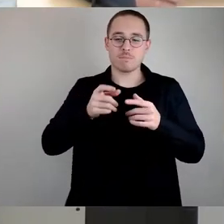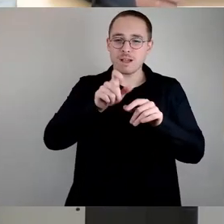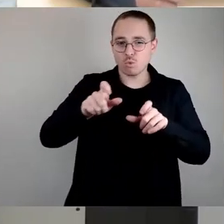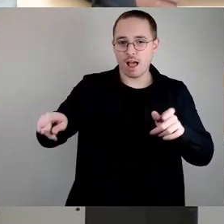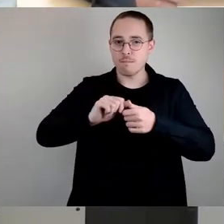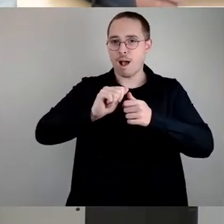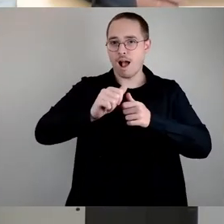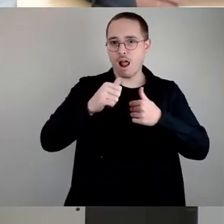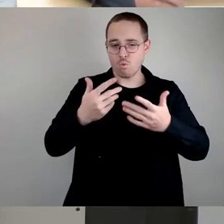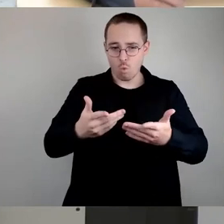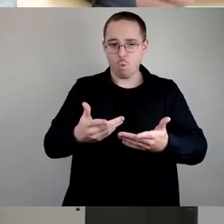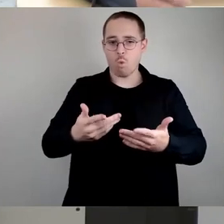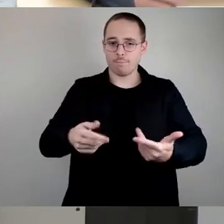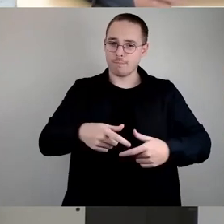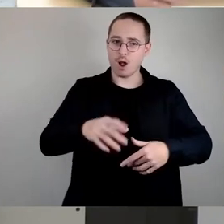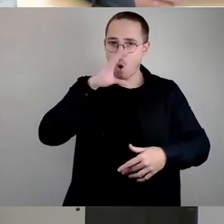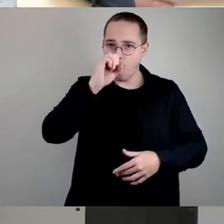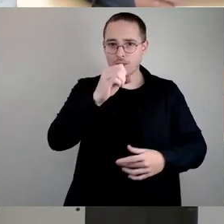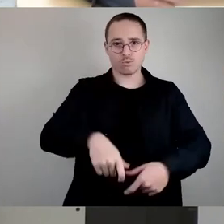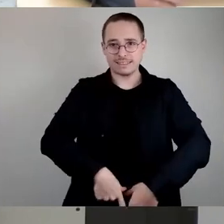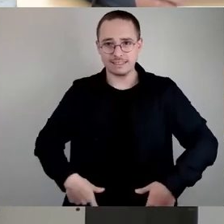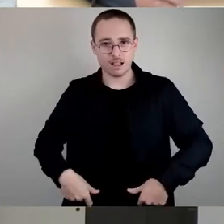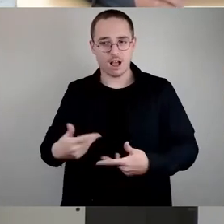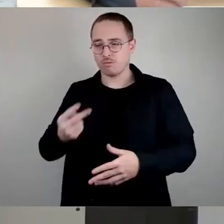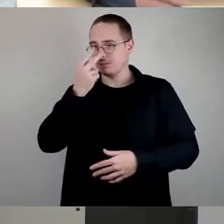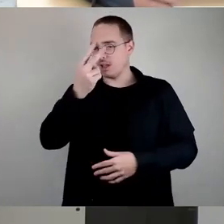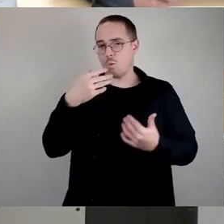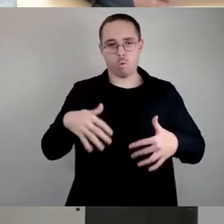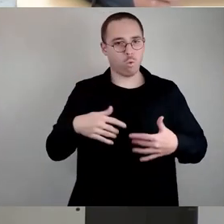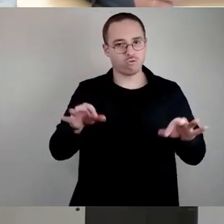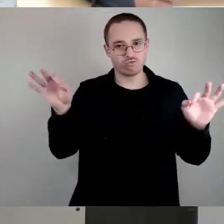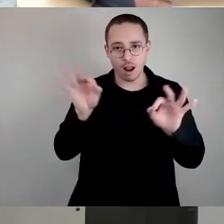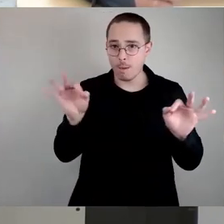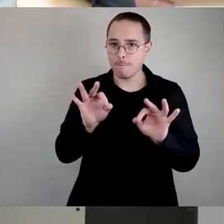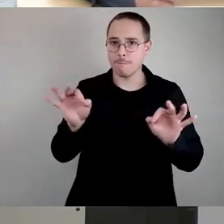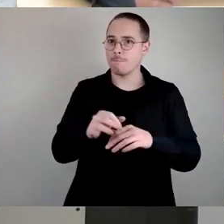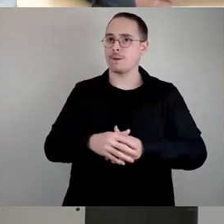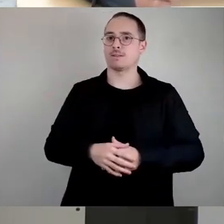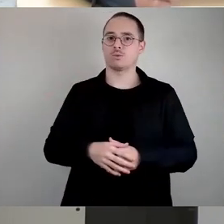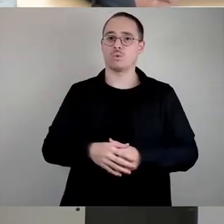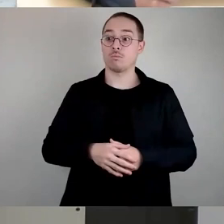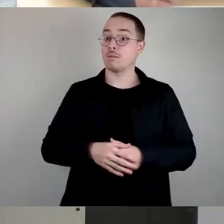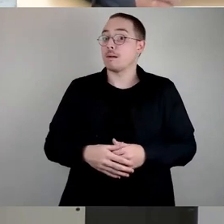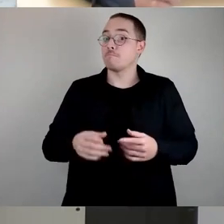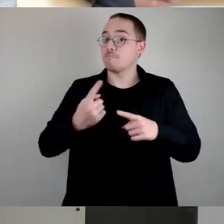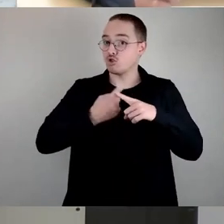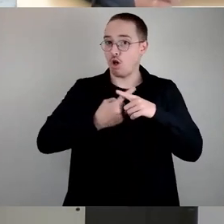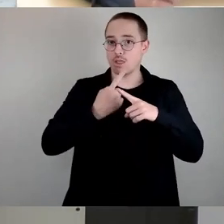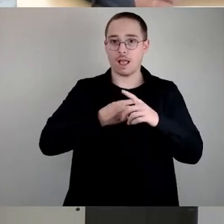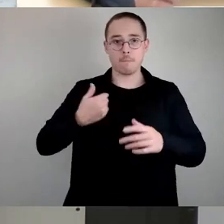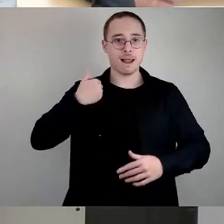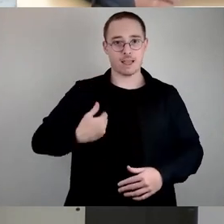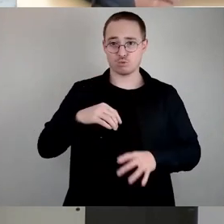Benachteiligung für Familien, die sich häufig ja auch in einer, ich sage mal, besonderen Belastungssituation befinden, zu